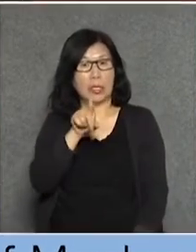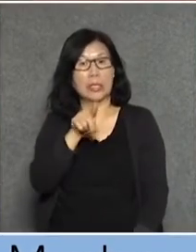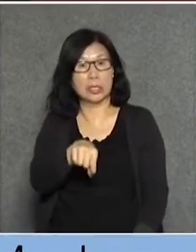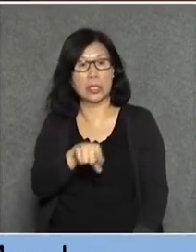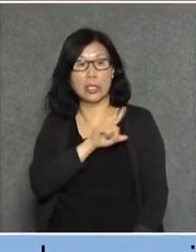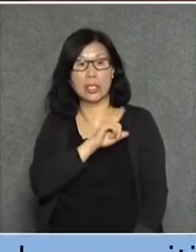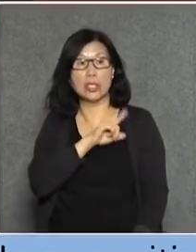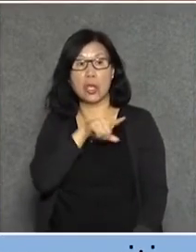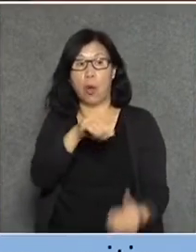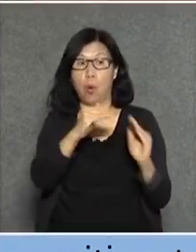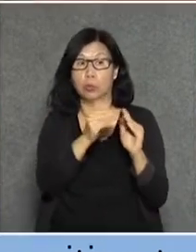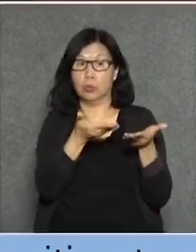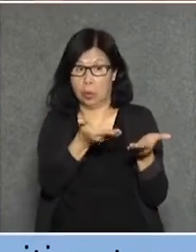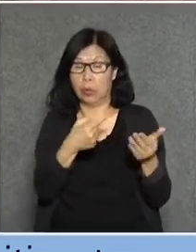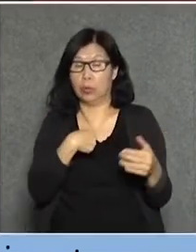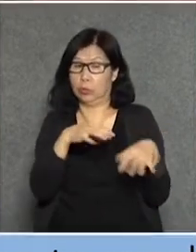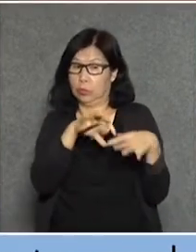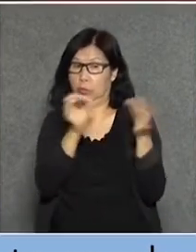不會管的